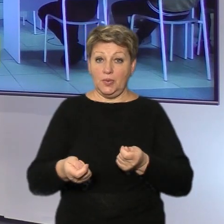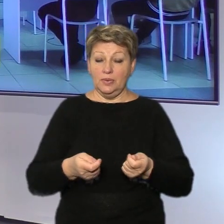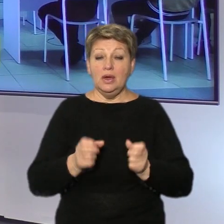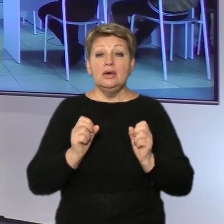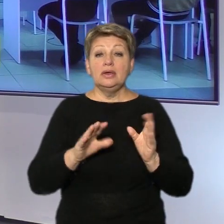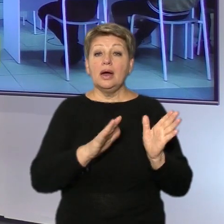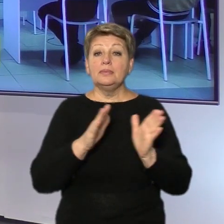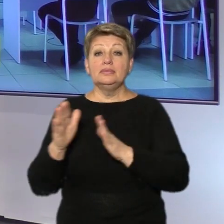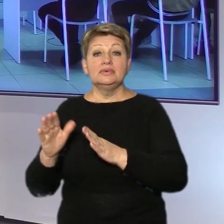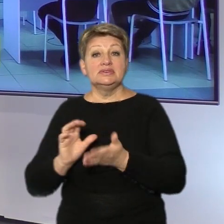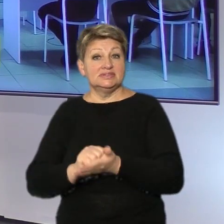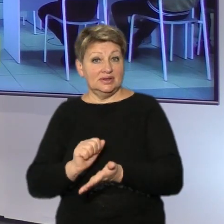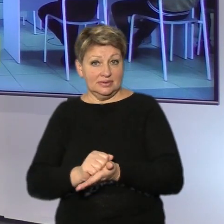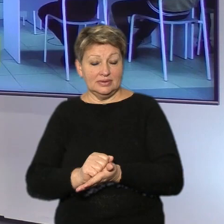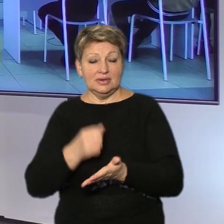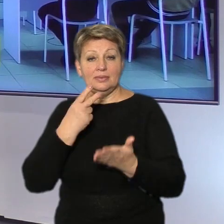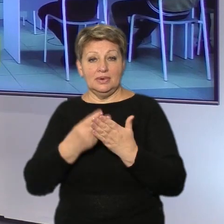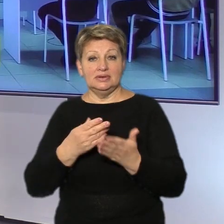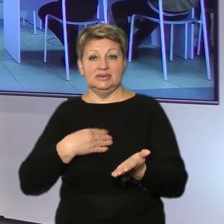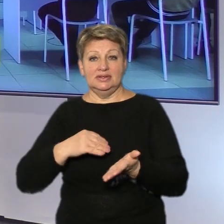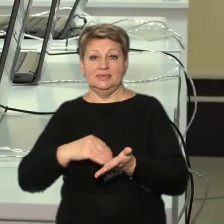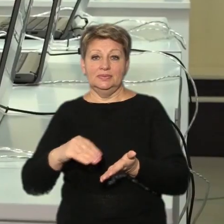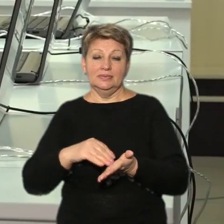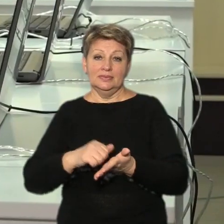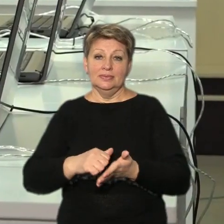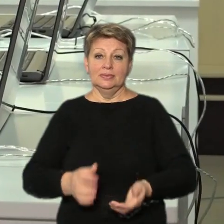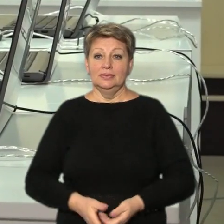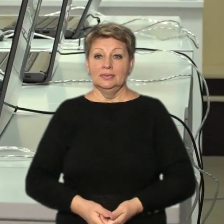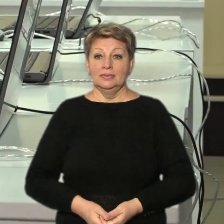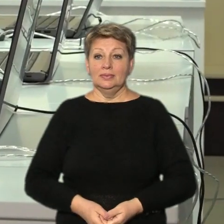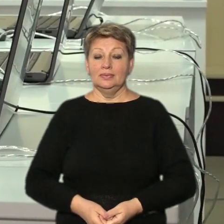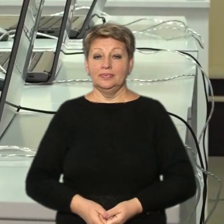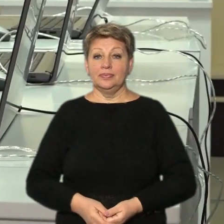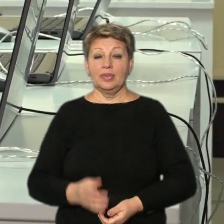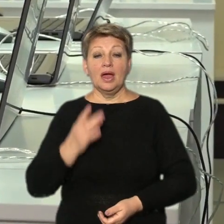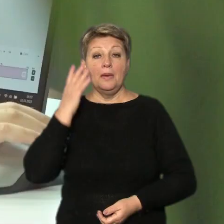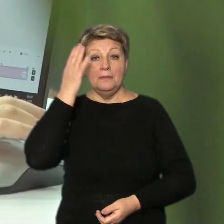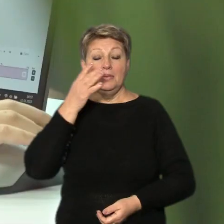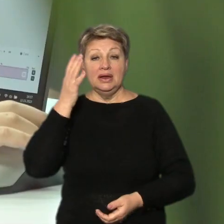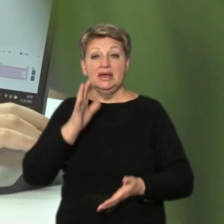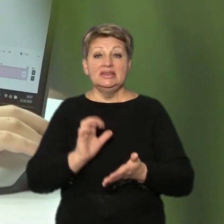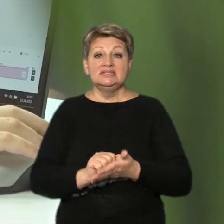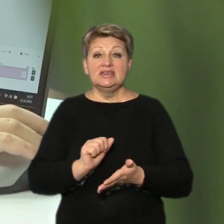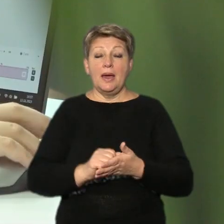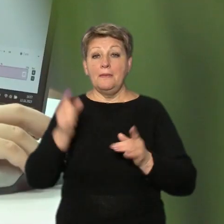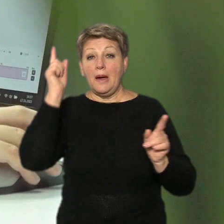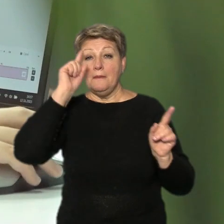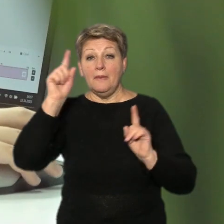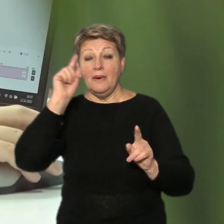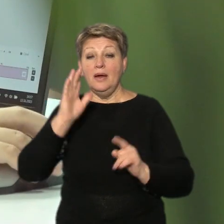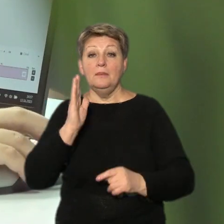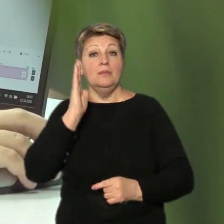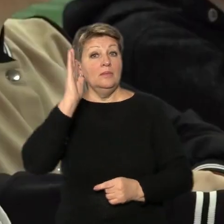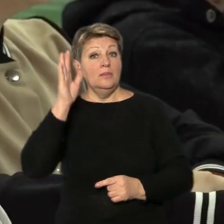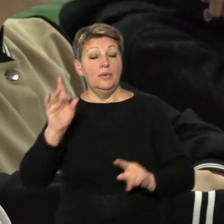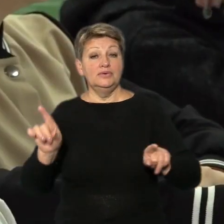відбувалося заняття, бачила і наша Наталя Черкашенко. Мріє займатися анімацією та в майбутньому створювати